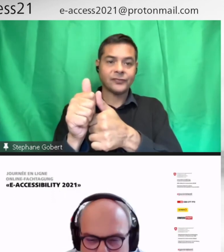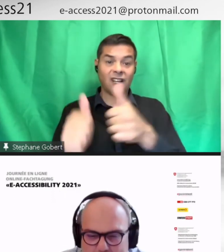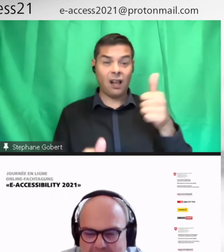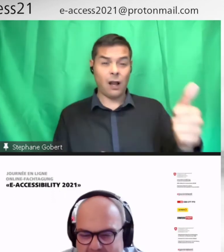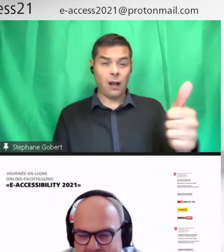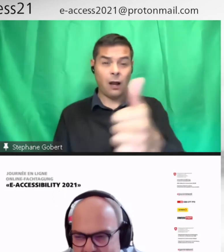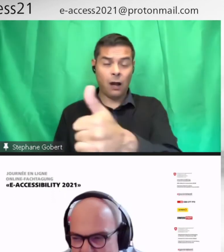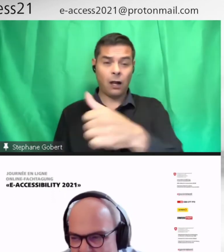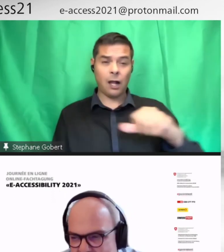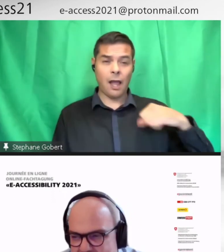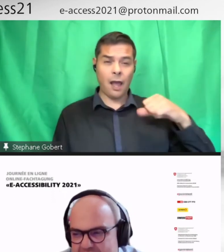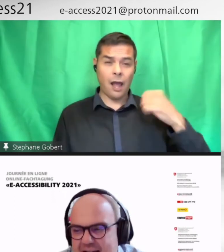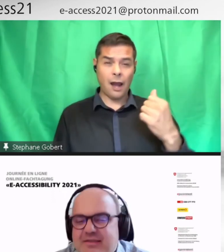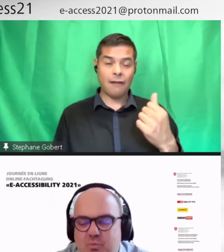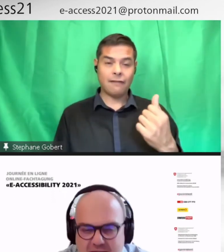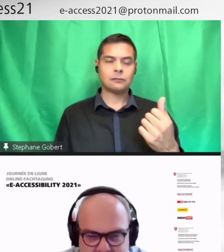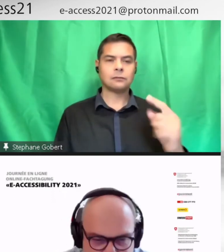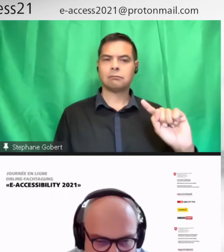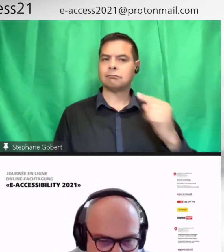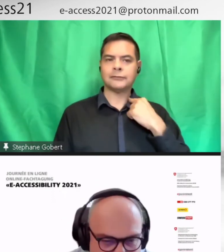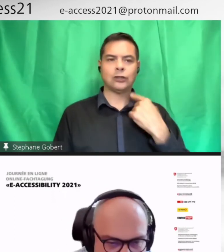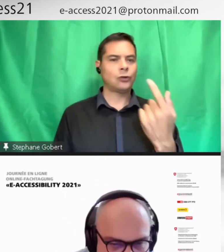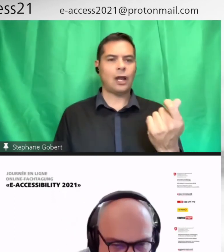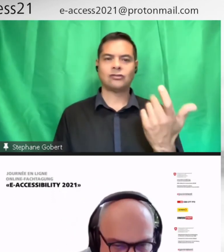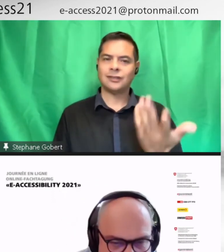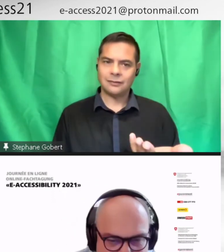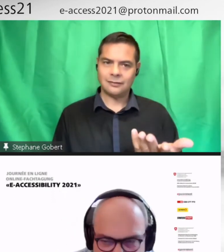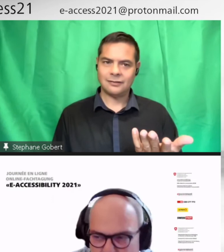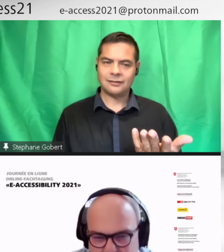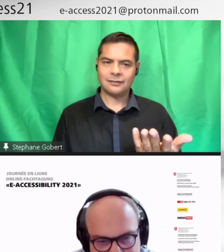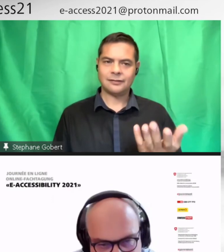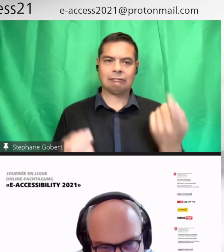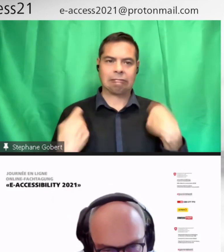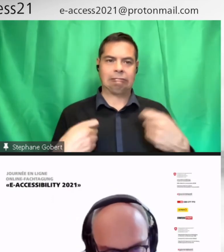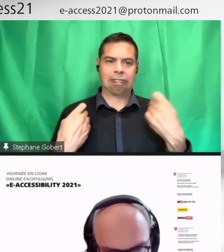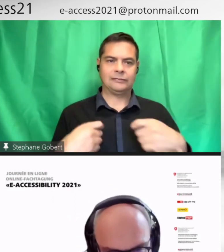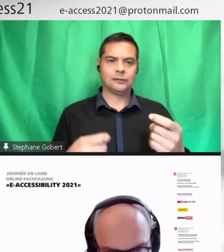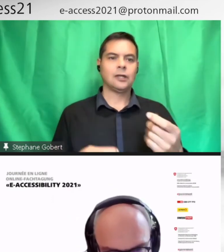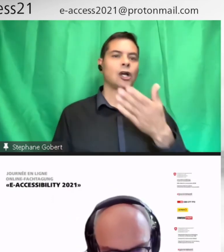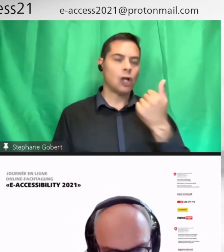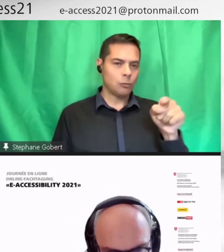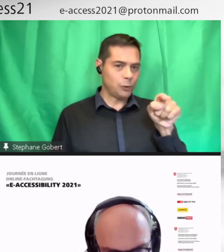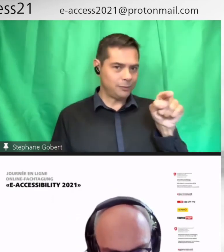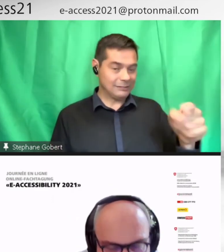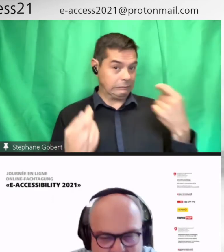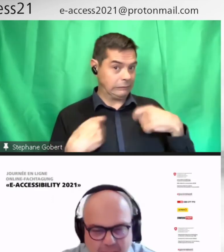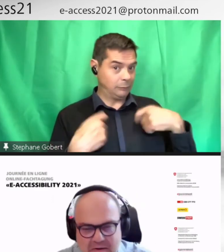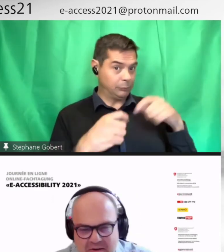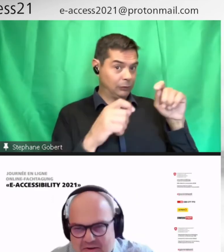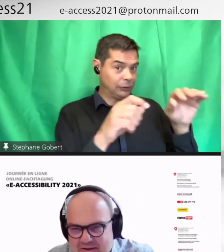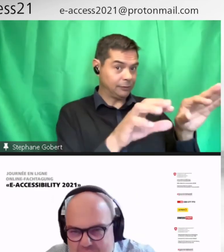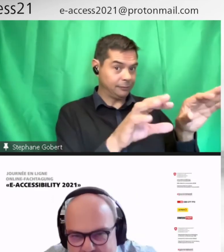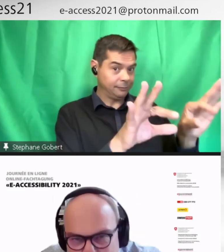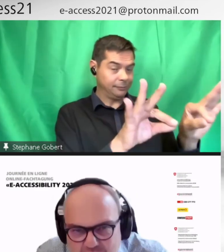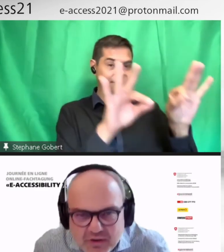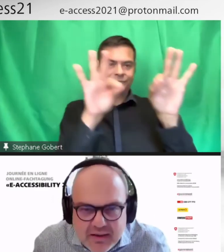exploiter, c'est que ces fonds-là se soient transférés. Maintenant, ça devrait aller automatique. Voilà. Qu